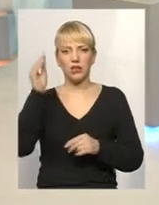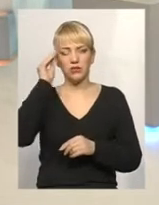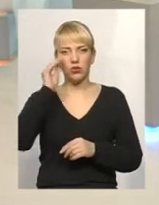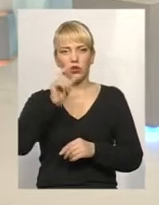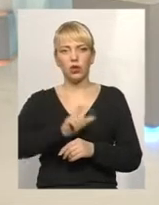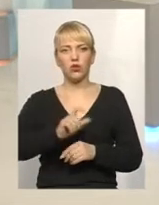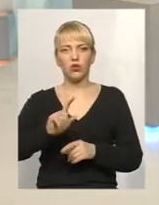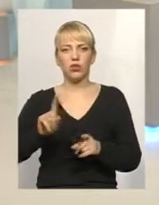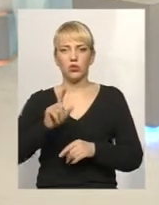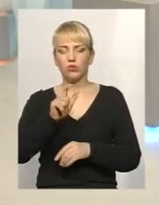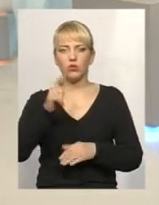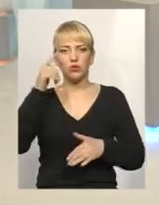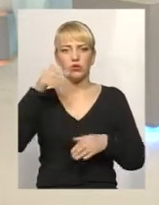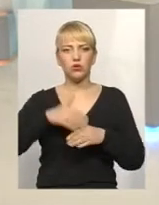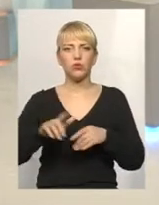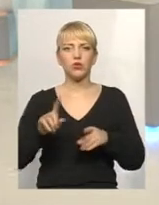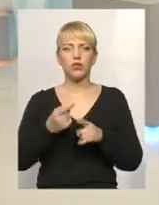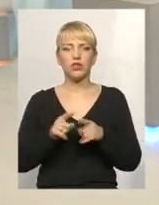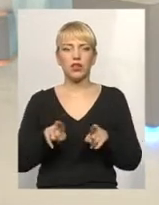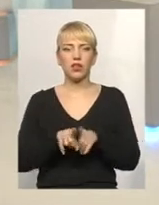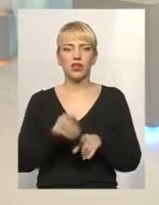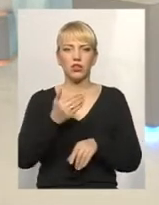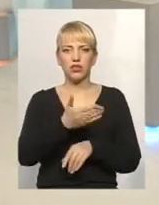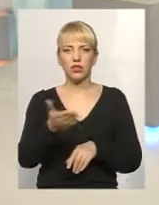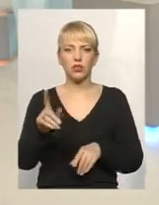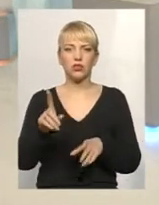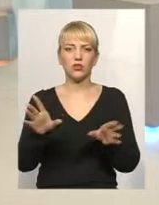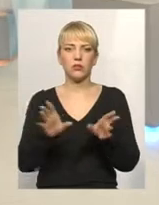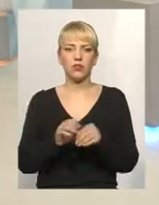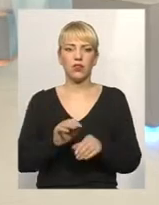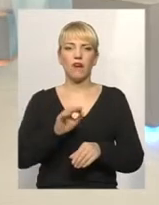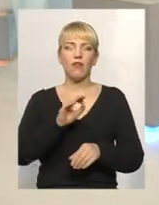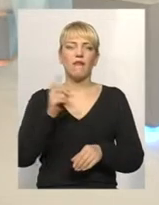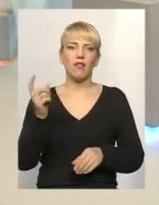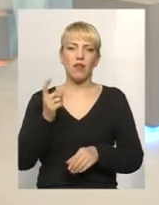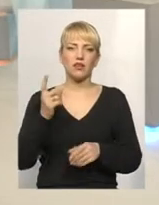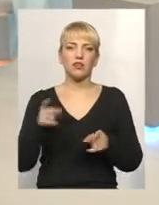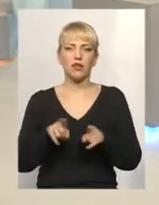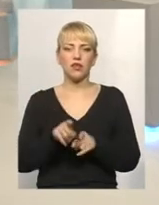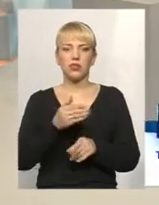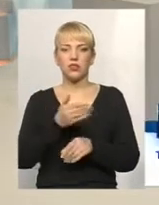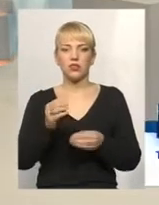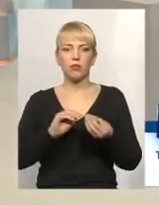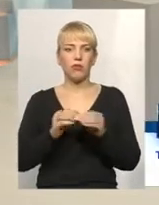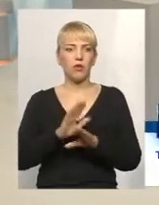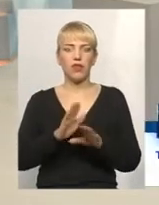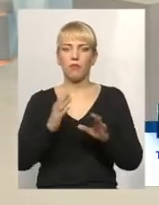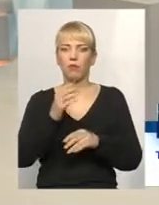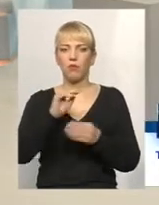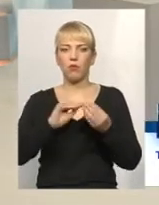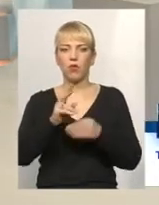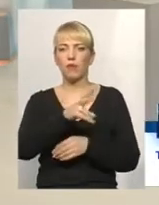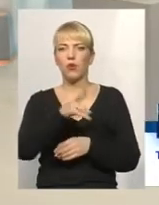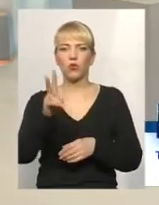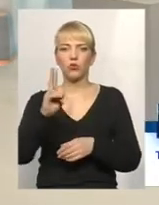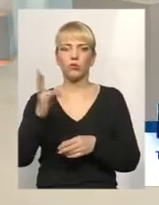людей, аби вони зрозуміли, що це теж їхні, що це теж спільна власність, що це теж їхні проблеми. Це не проблеми когось там, хто